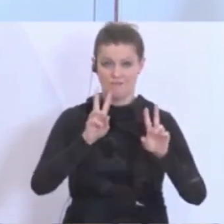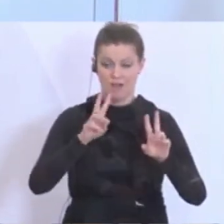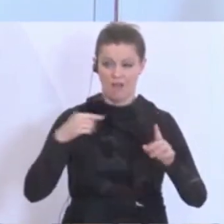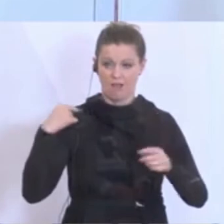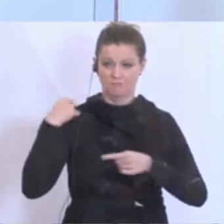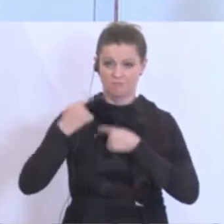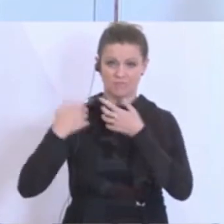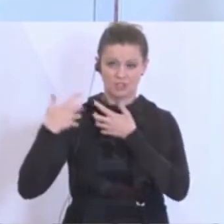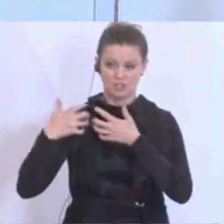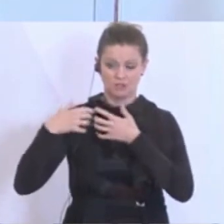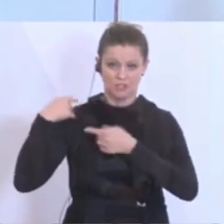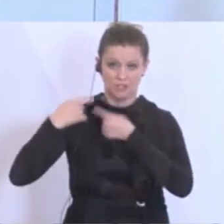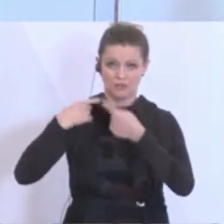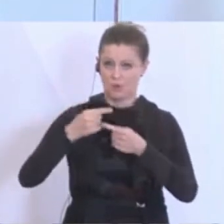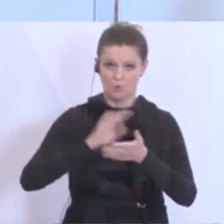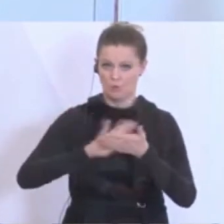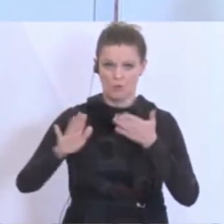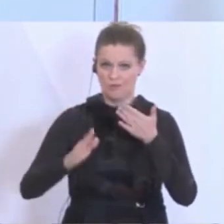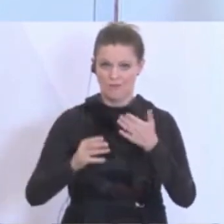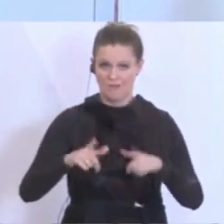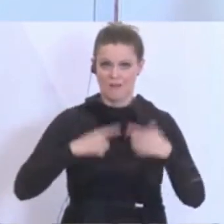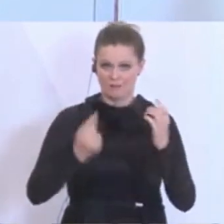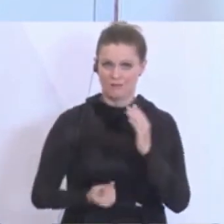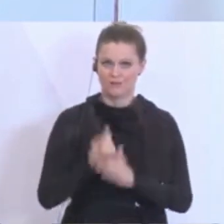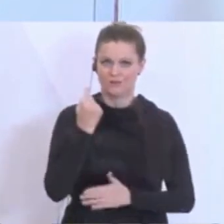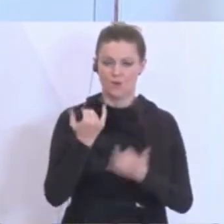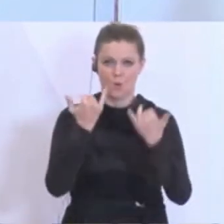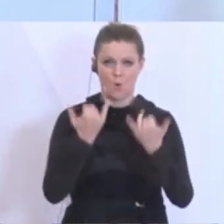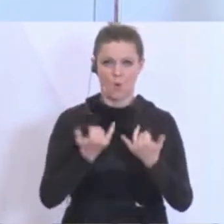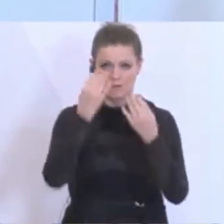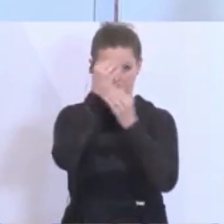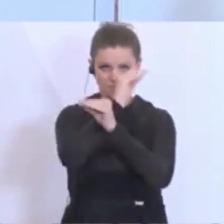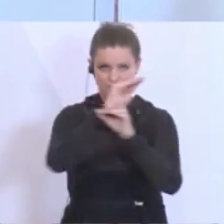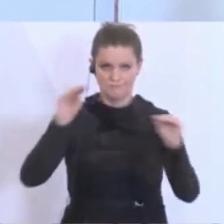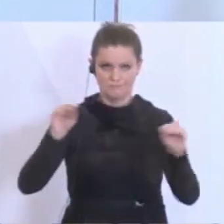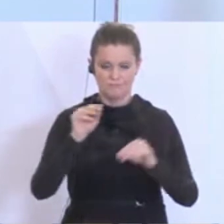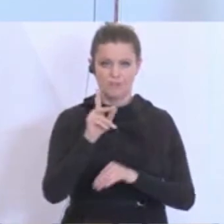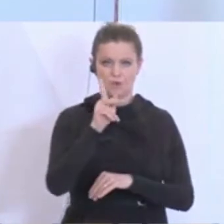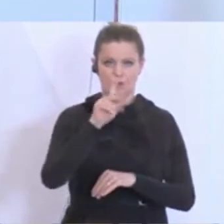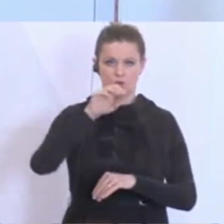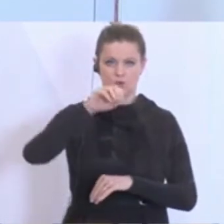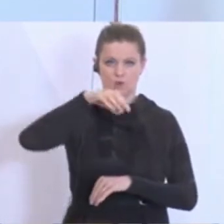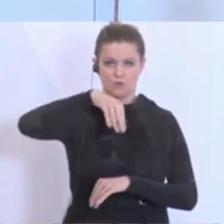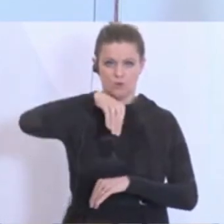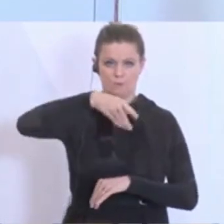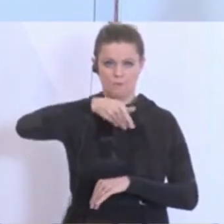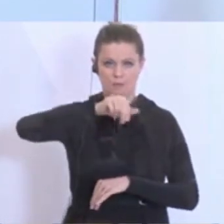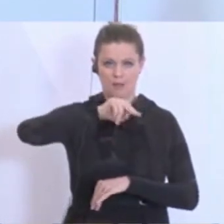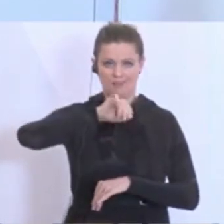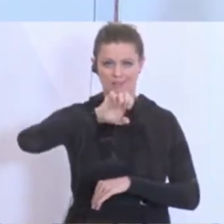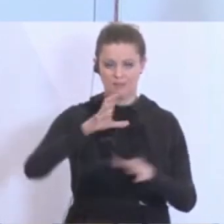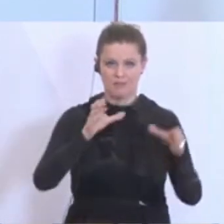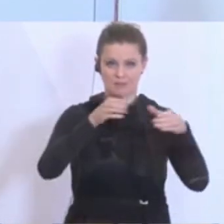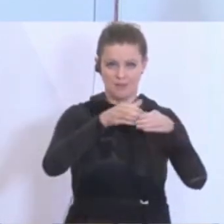heutigen Tag bekannt geben werden, welche Kompanien der Miliz im Rahmen des Corona-Einsatzes